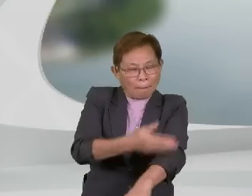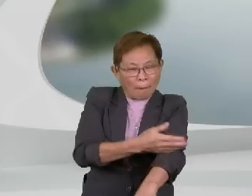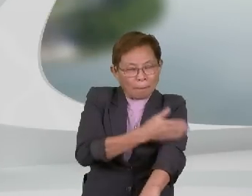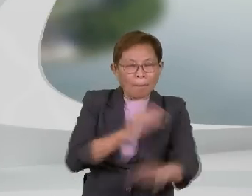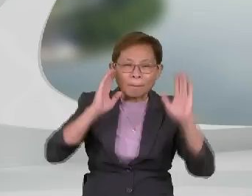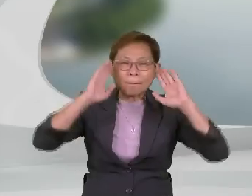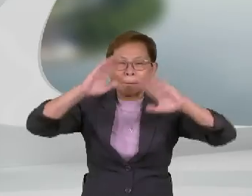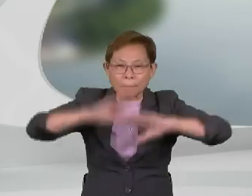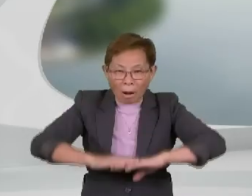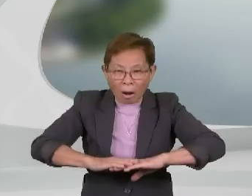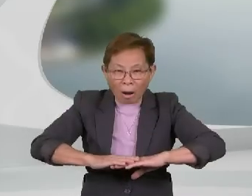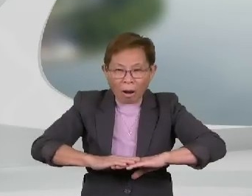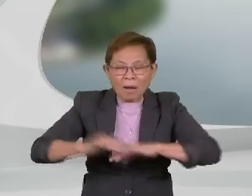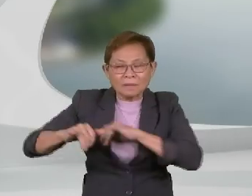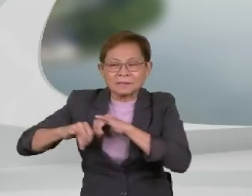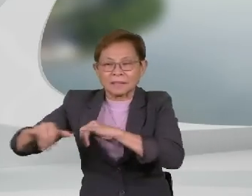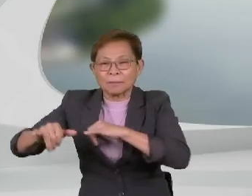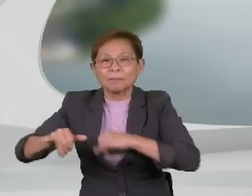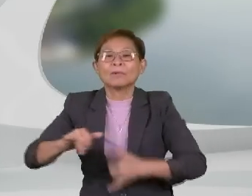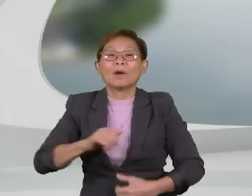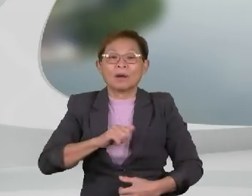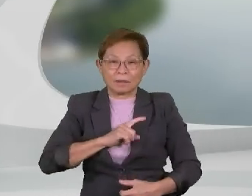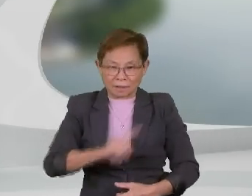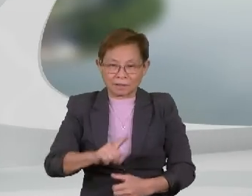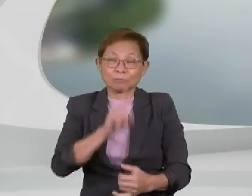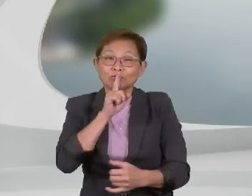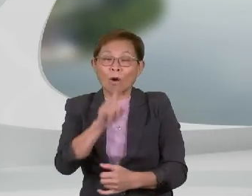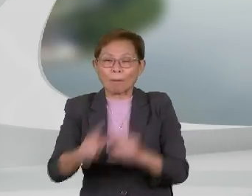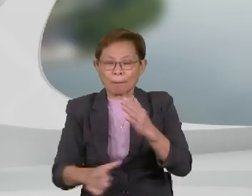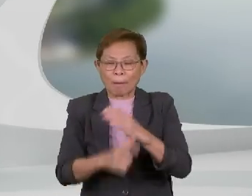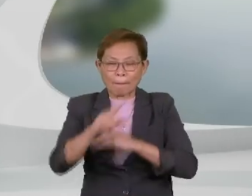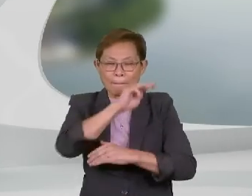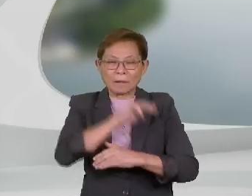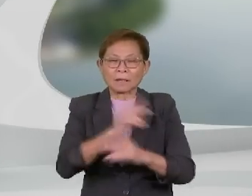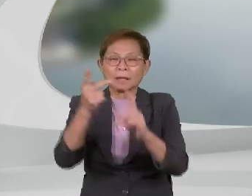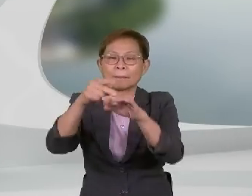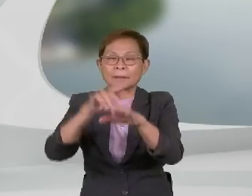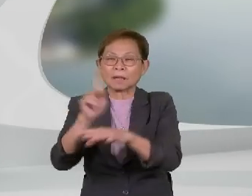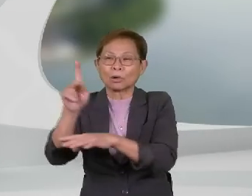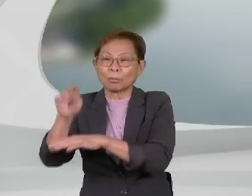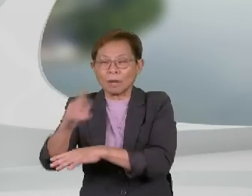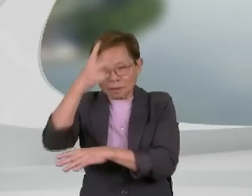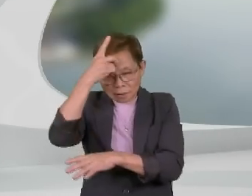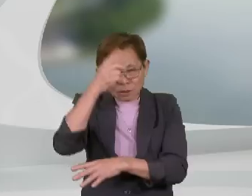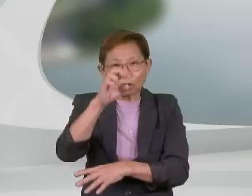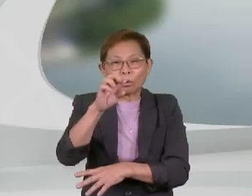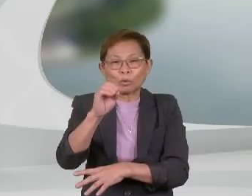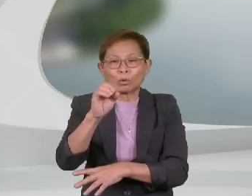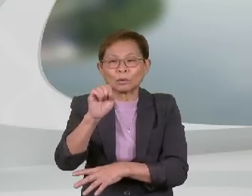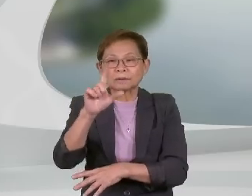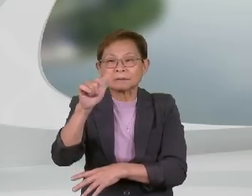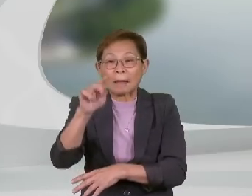ibadat selaras tuntutan agama Islam sebenar. Pembantu Menteri kepada Ketua Menteri, Datuk Ruslan Muaram berkata,